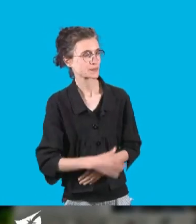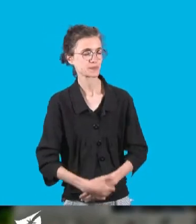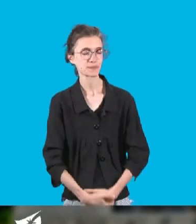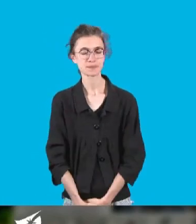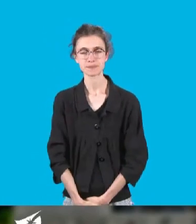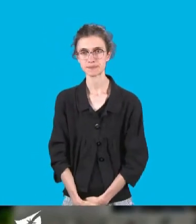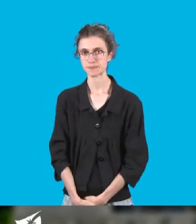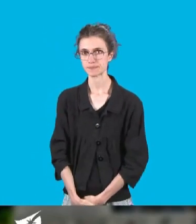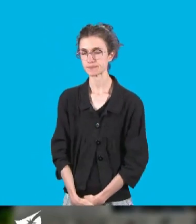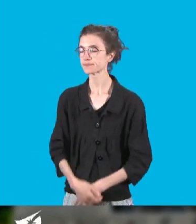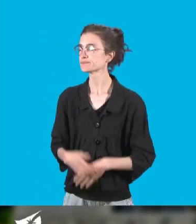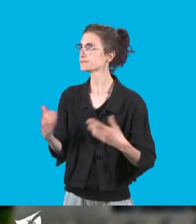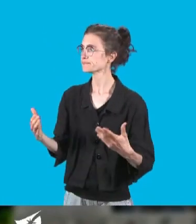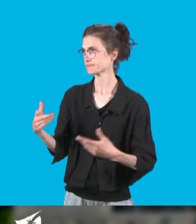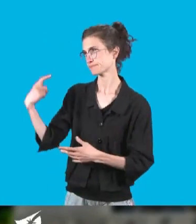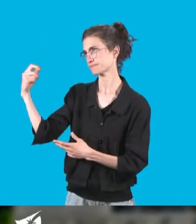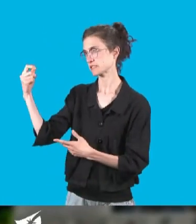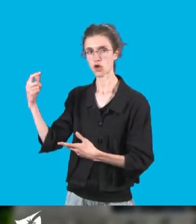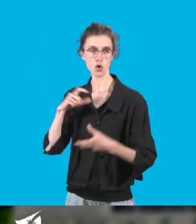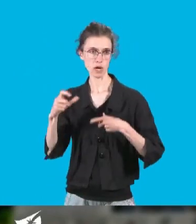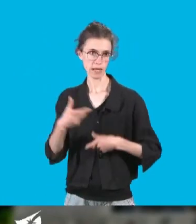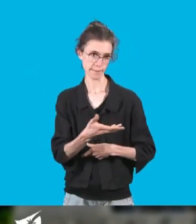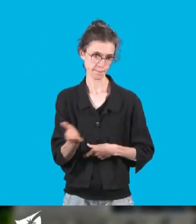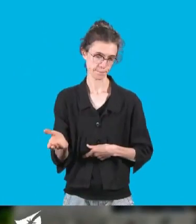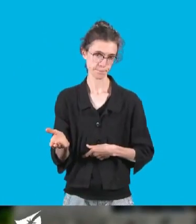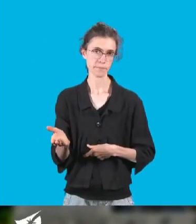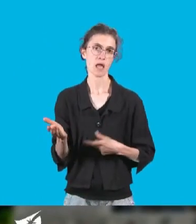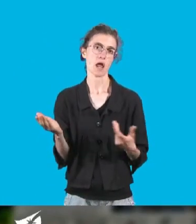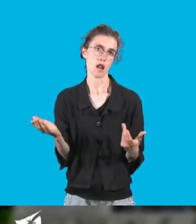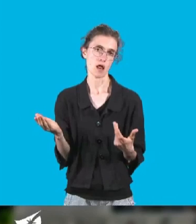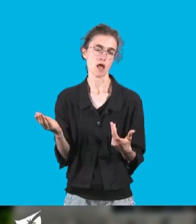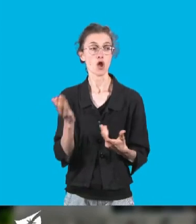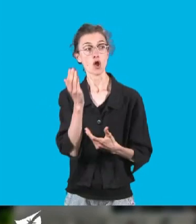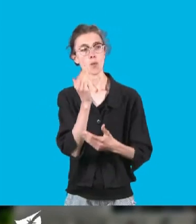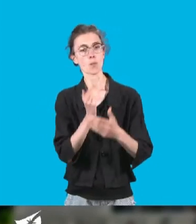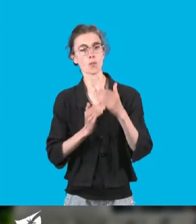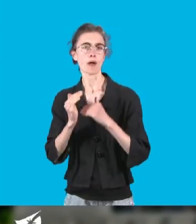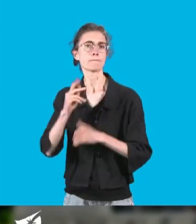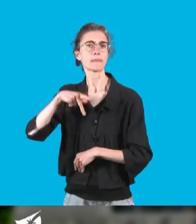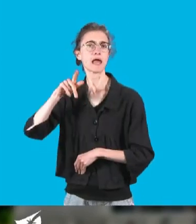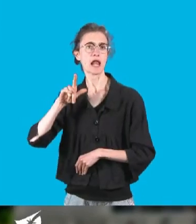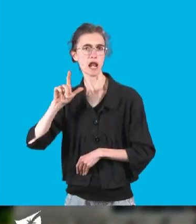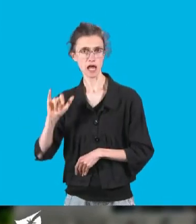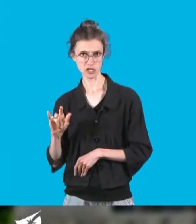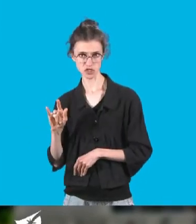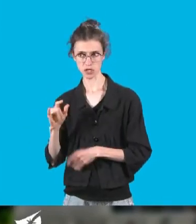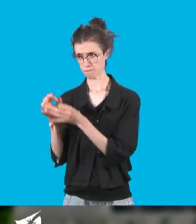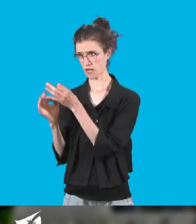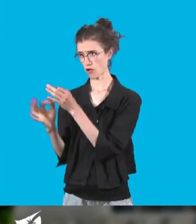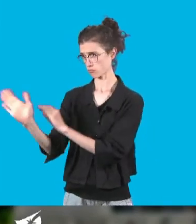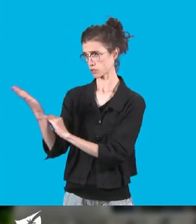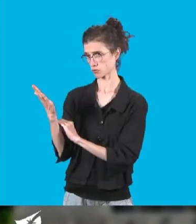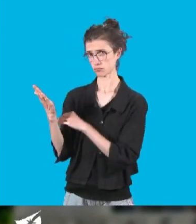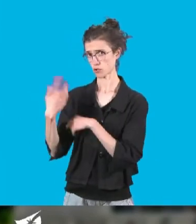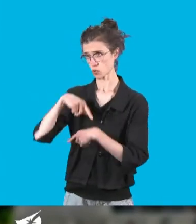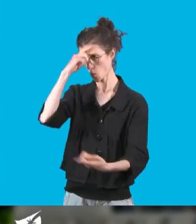Madame la Présidente, chers collègues, une nouvelle fois, le bilan du programme local de l'habitat est très éloigné de nos ambitions.